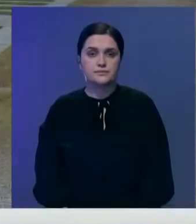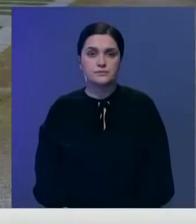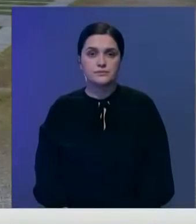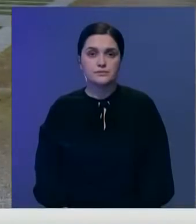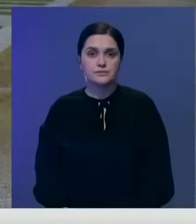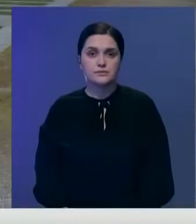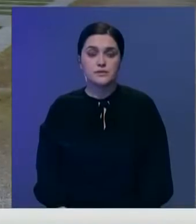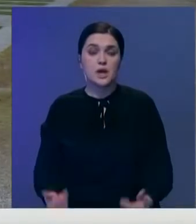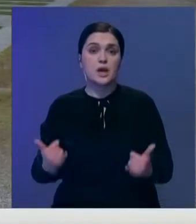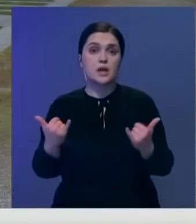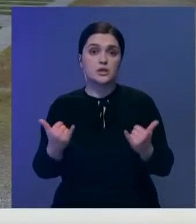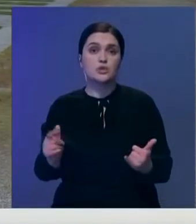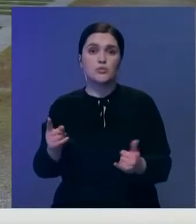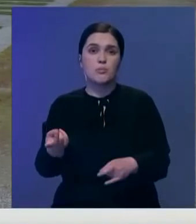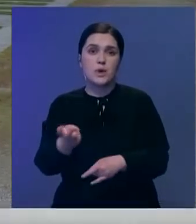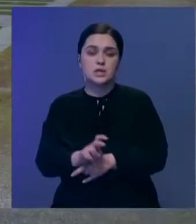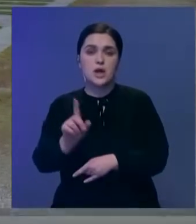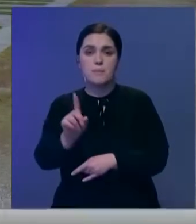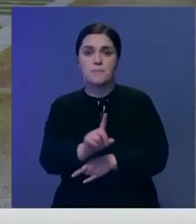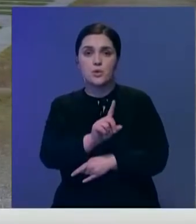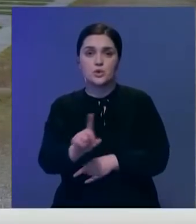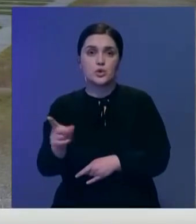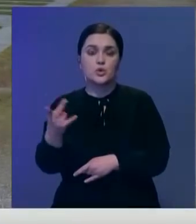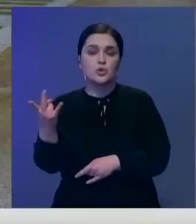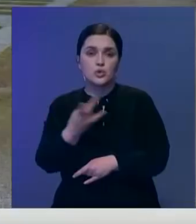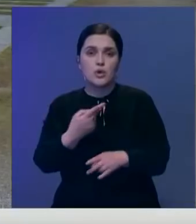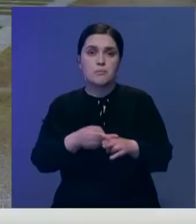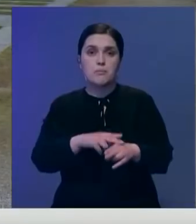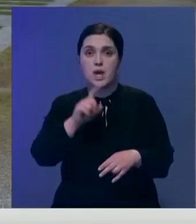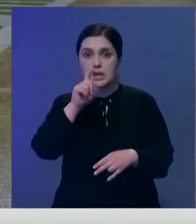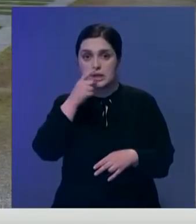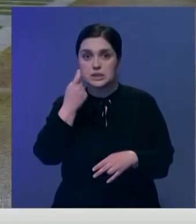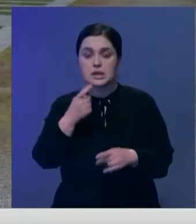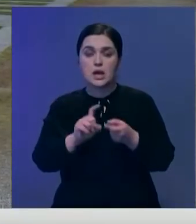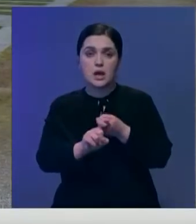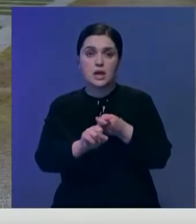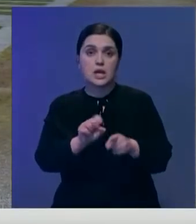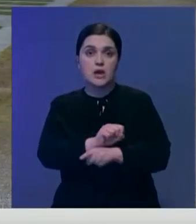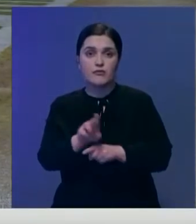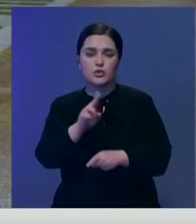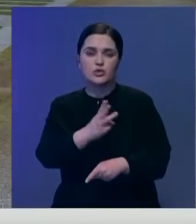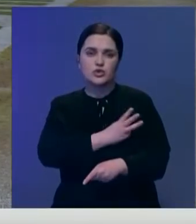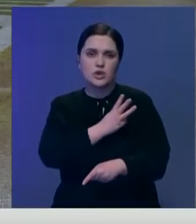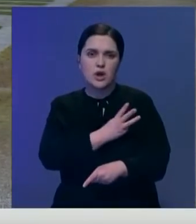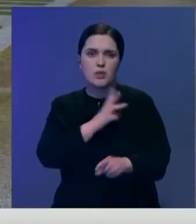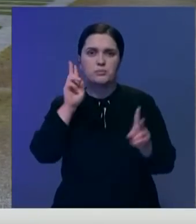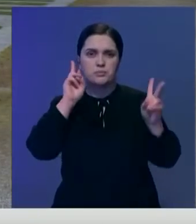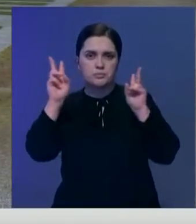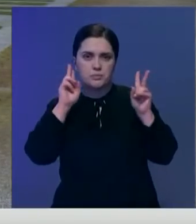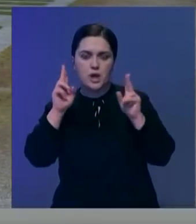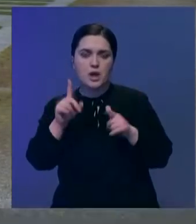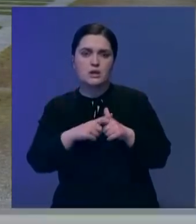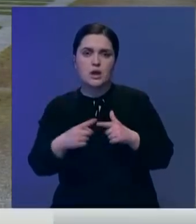Отныне, чтобы посетить музей в Берлине, необходимо сдать тест на коронавирус. Для желающих сделать новую прическу или